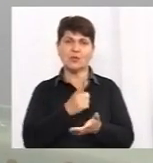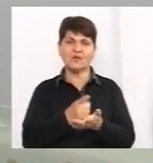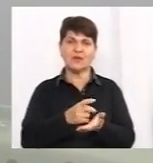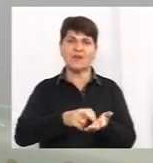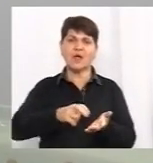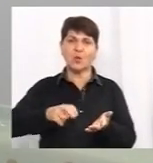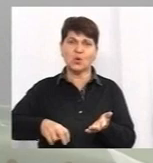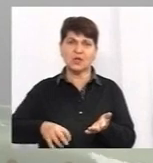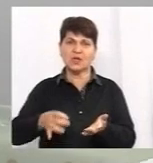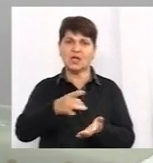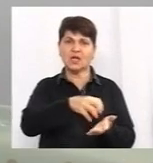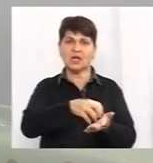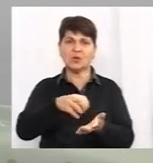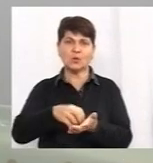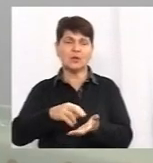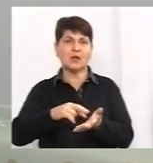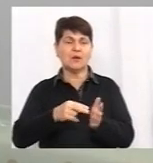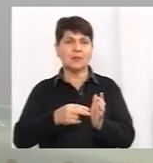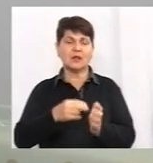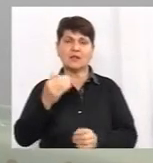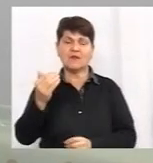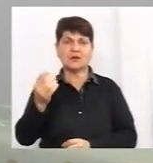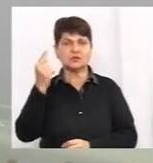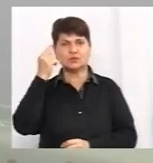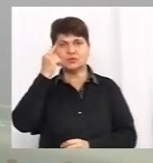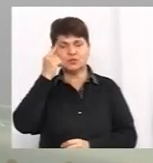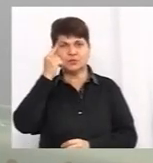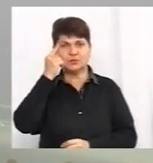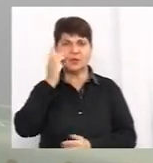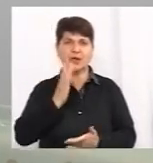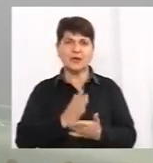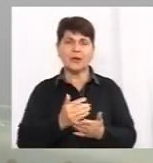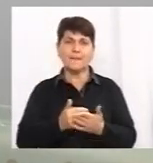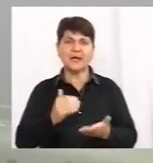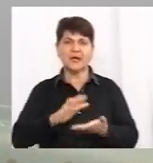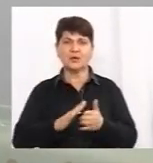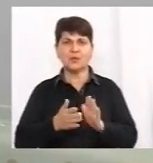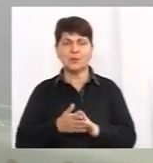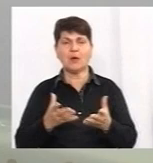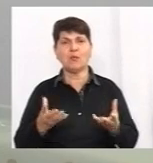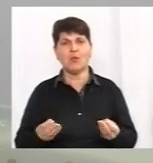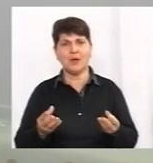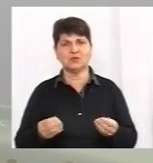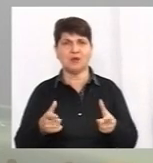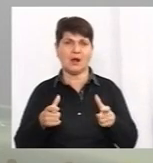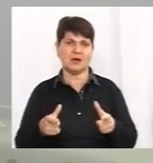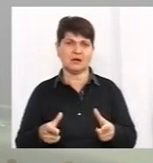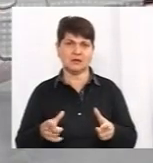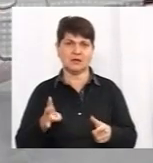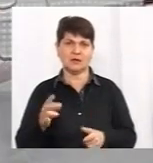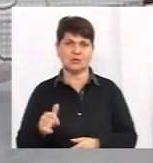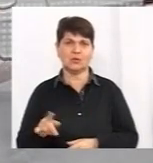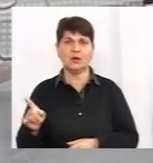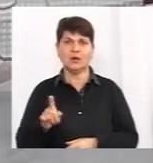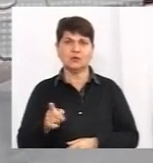Станіславе, на вашу думку, чи є сьогодні у нашому регіоні передумови, власне, для пом'якшення карантину? Ну, щоб